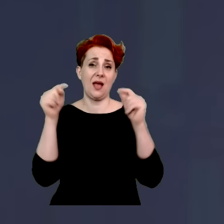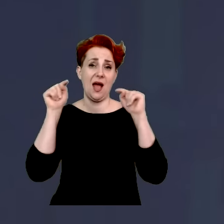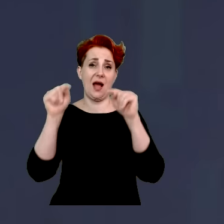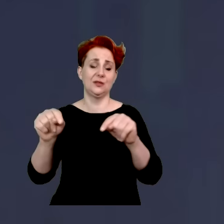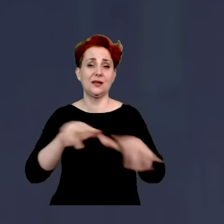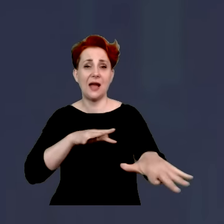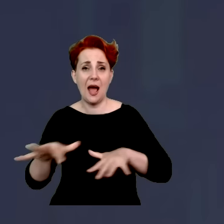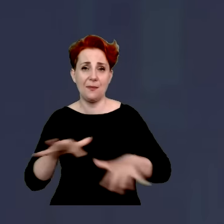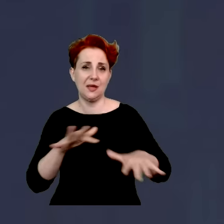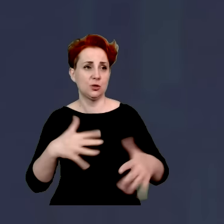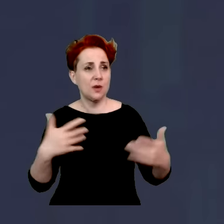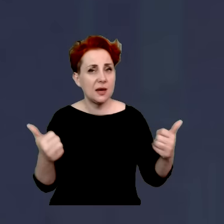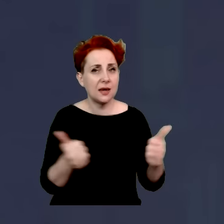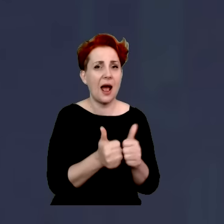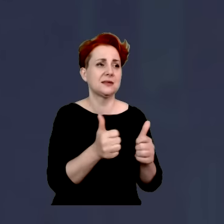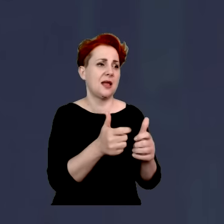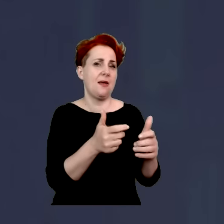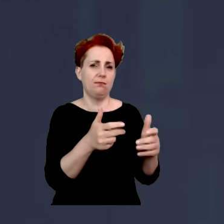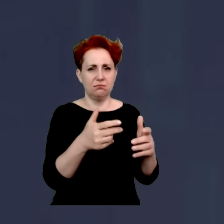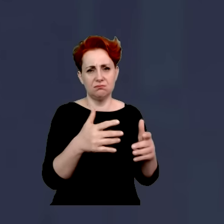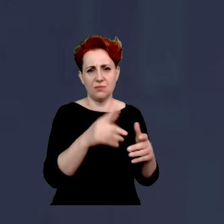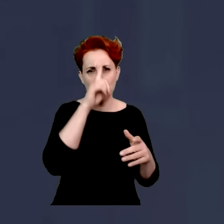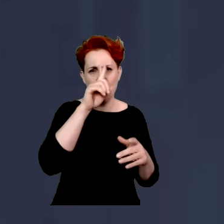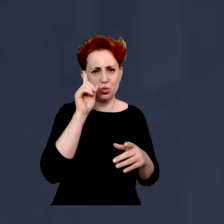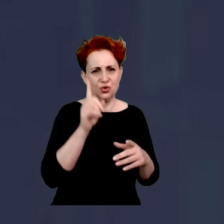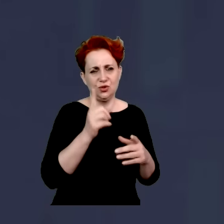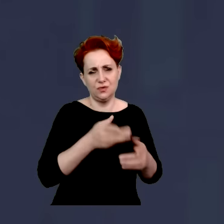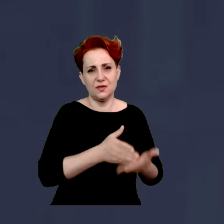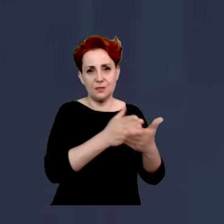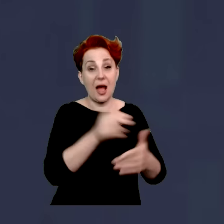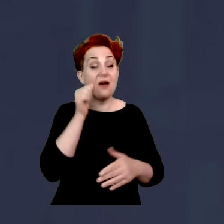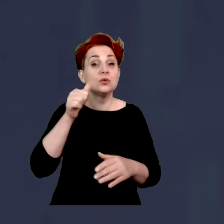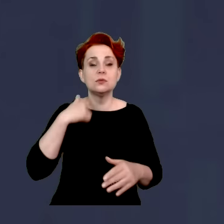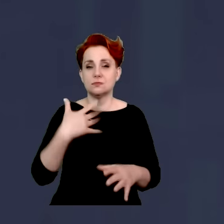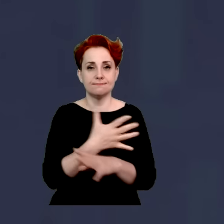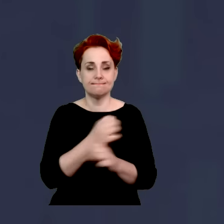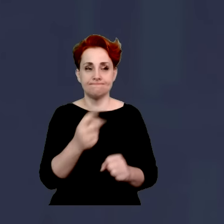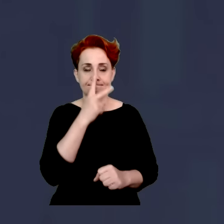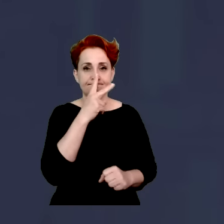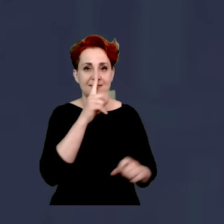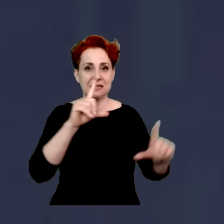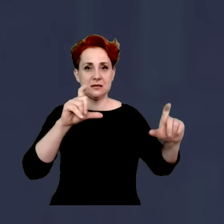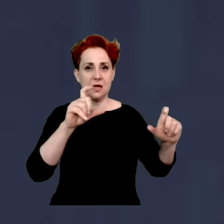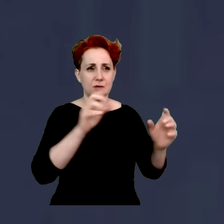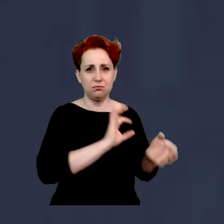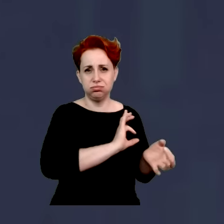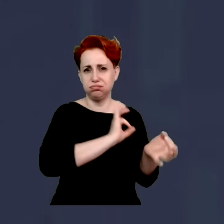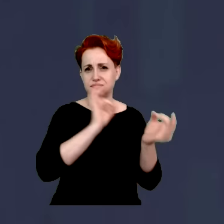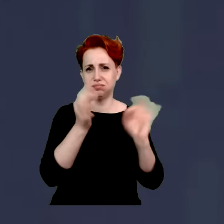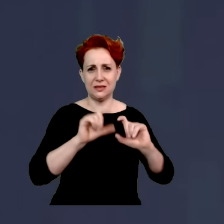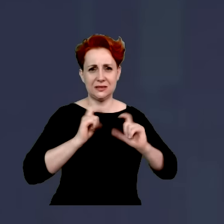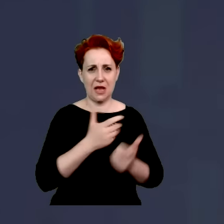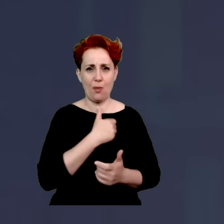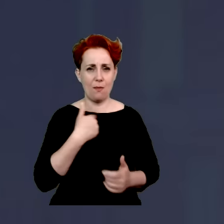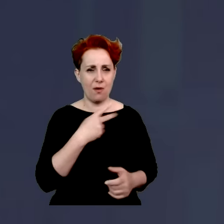boku strażaków, wspomagać tych ludzi. Wczoraj te dramatyczne zdjęcia, które obiegły całą Polskę z